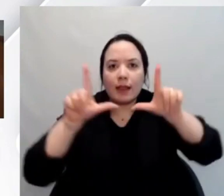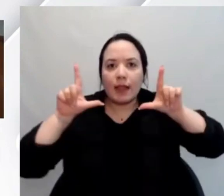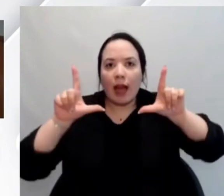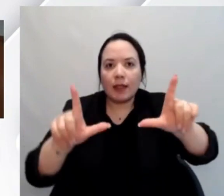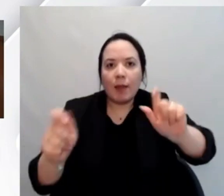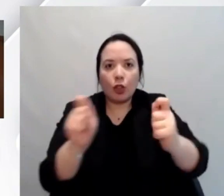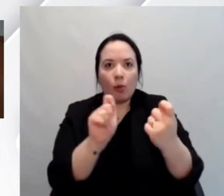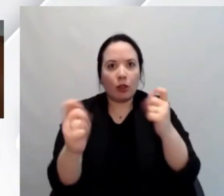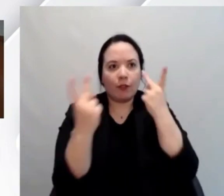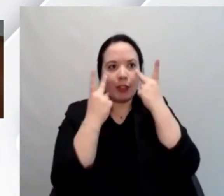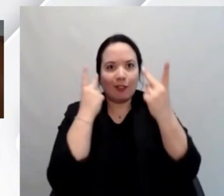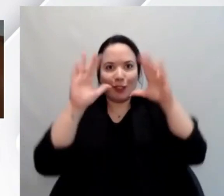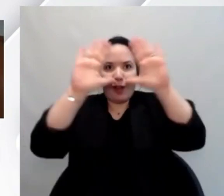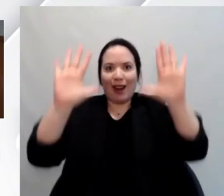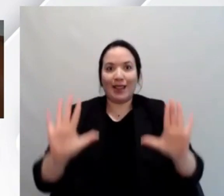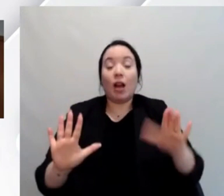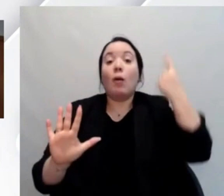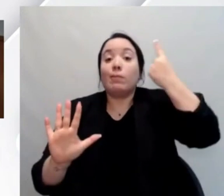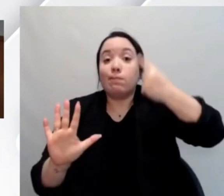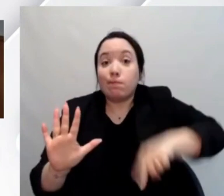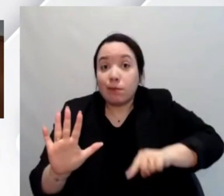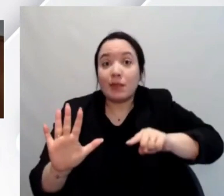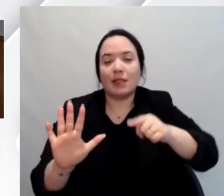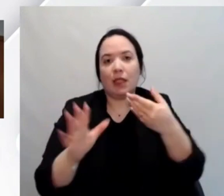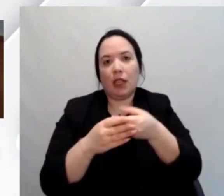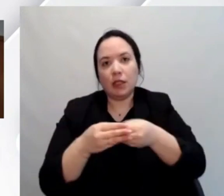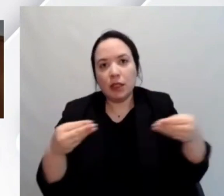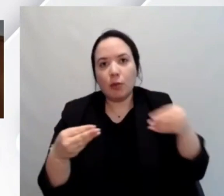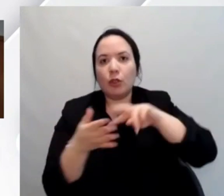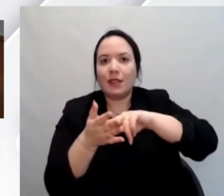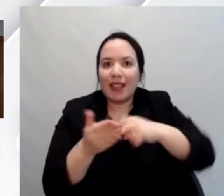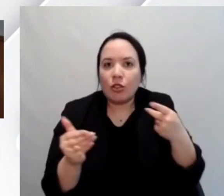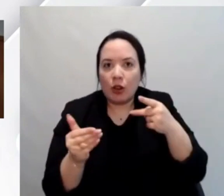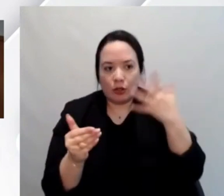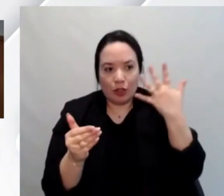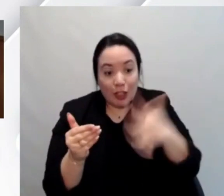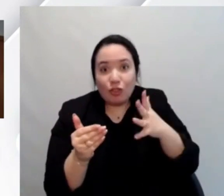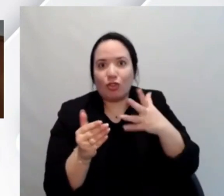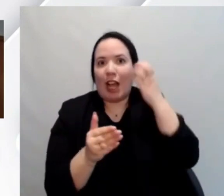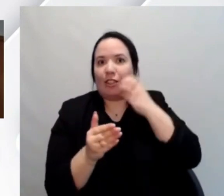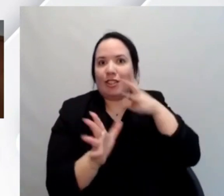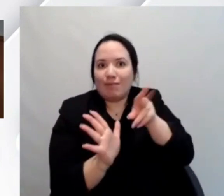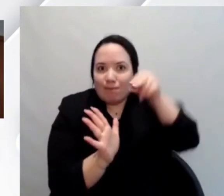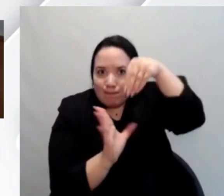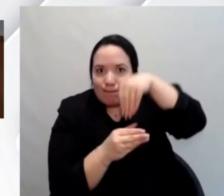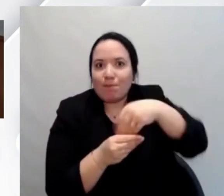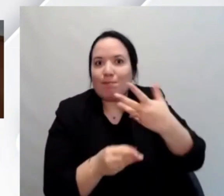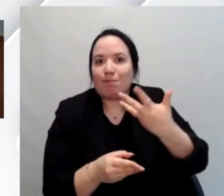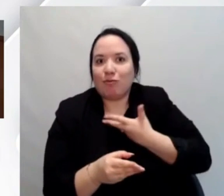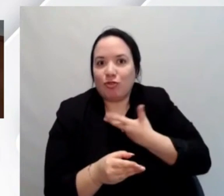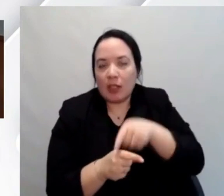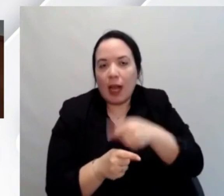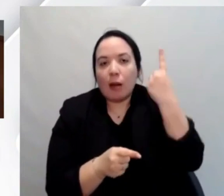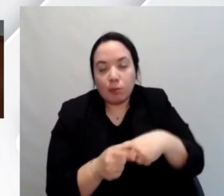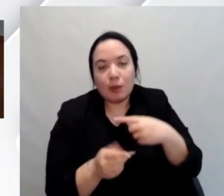visualizzazione e queste tecnologie già presenti nei dispositivi sono tecnologie assistive che